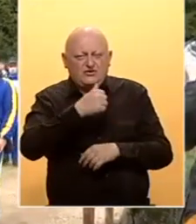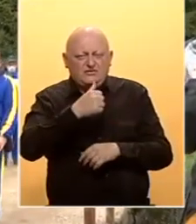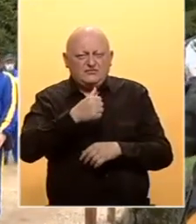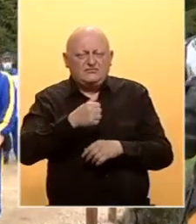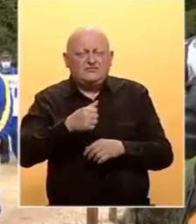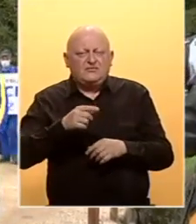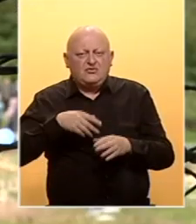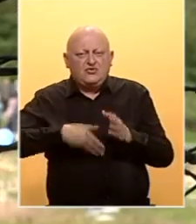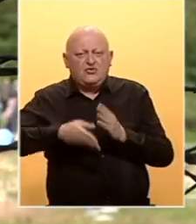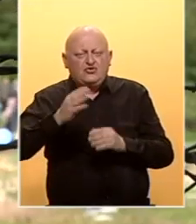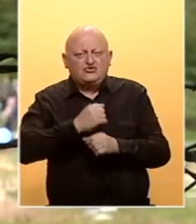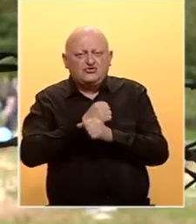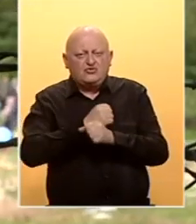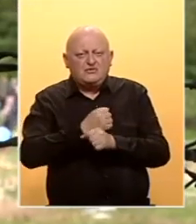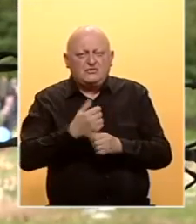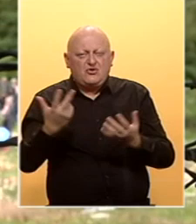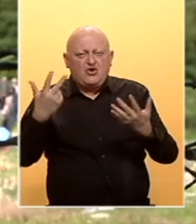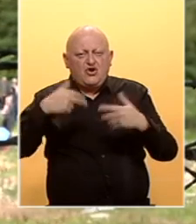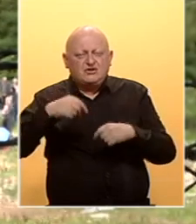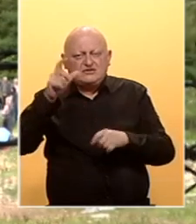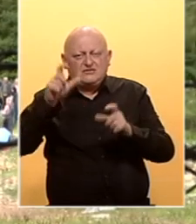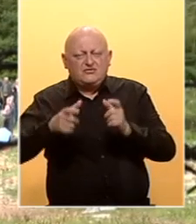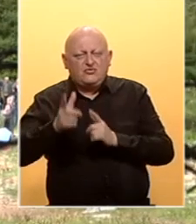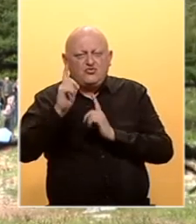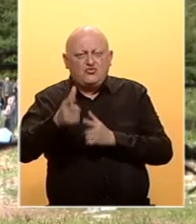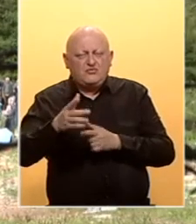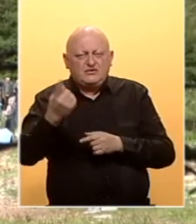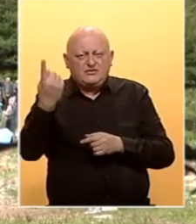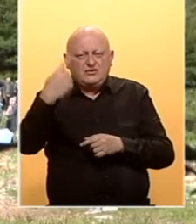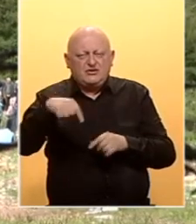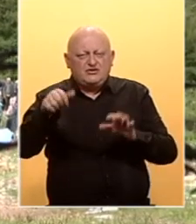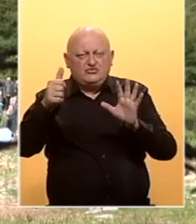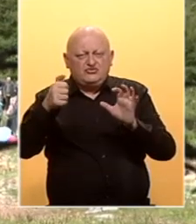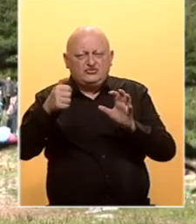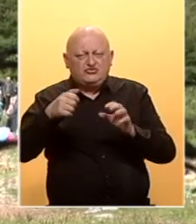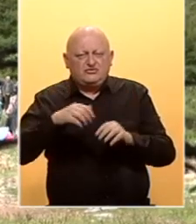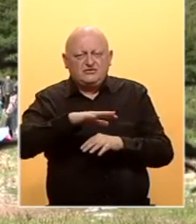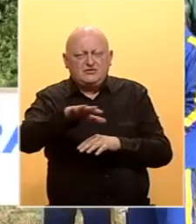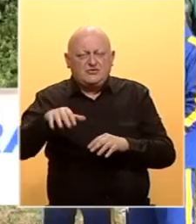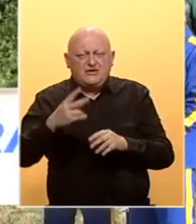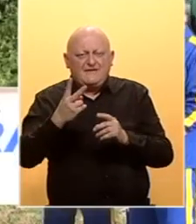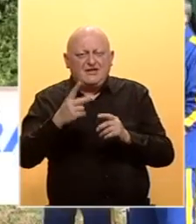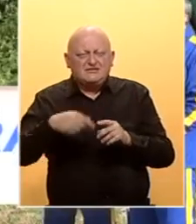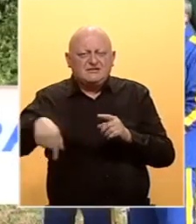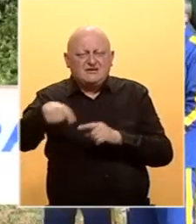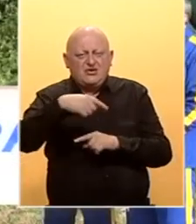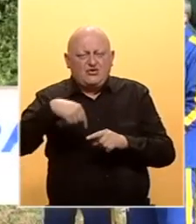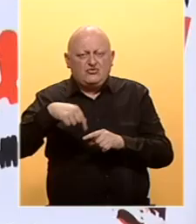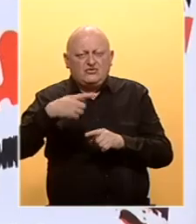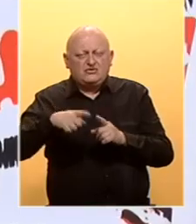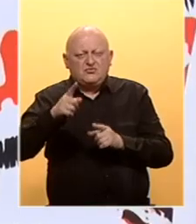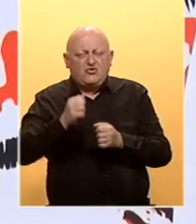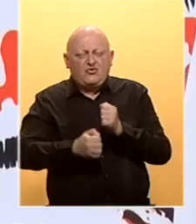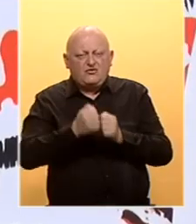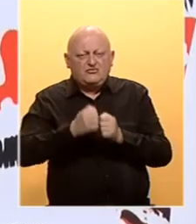godine kroz ovaj logor je prošlo skoro 8.000 ljudi, a obijeno je oko 1.600 sa područja vlasenice i okoline. Zbog ovih